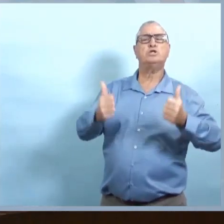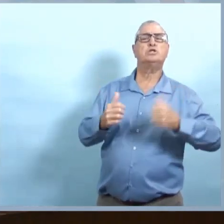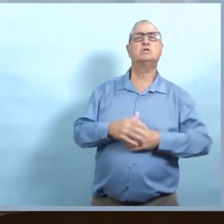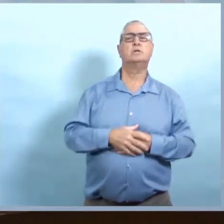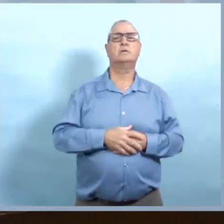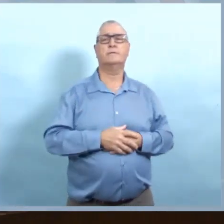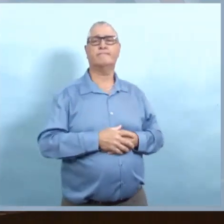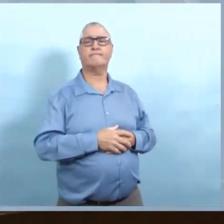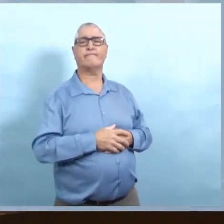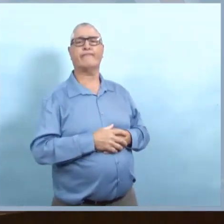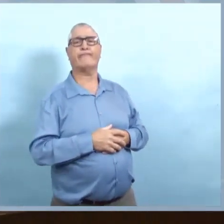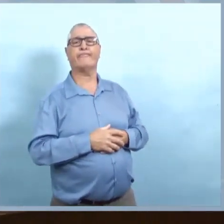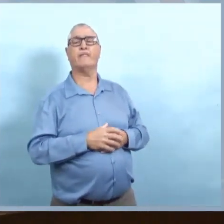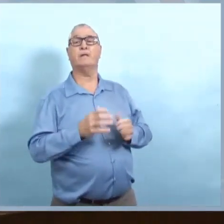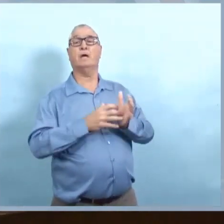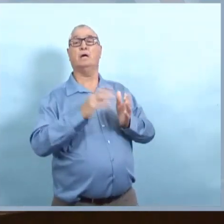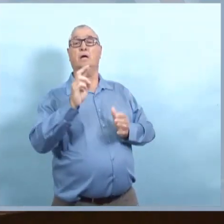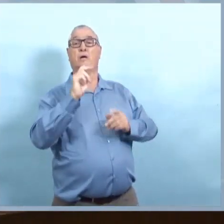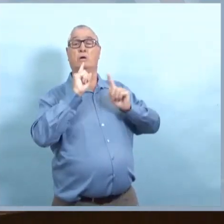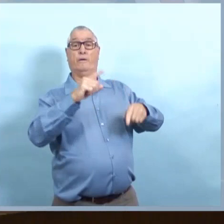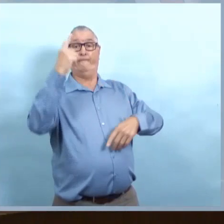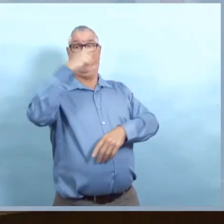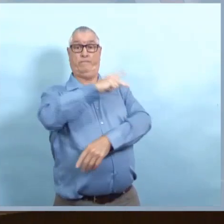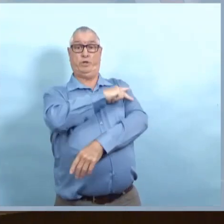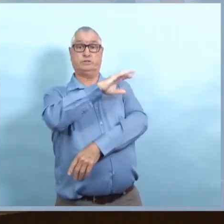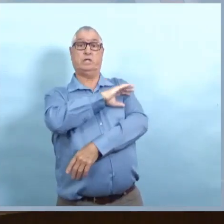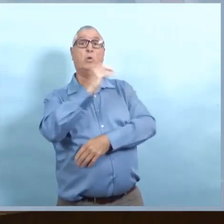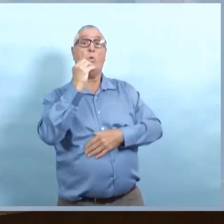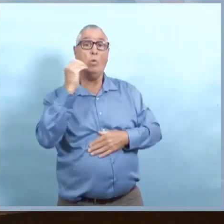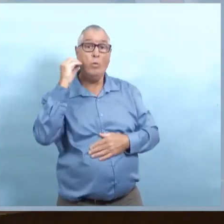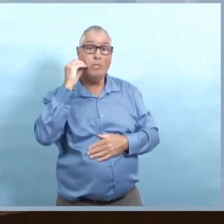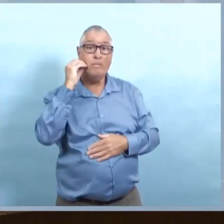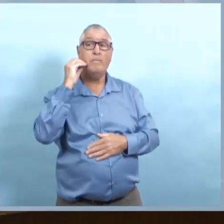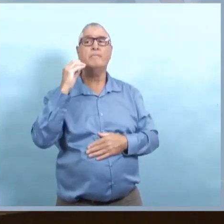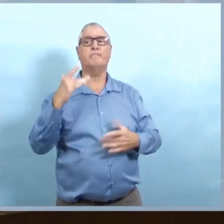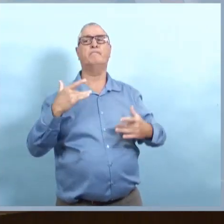ce centre, à quoi est-ce que c'est lié? Et j'ai aussi une autre question.